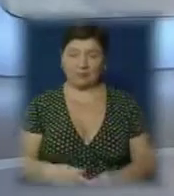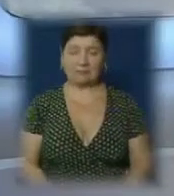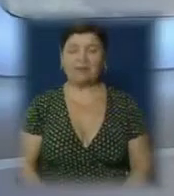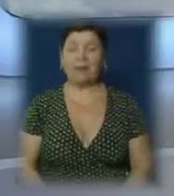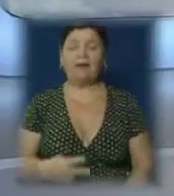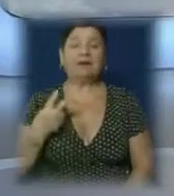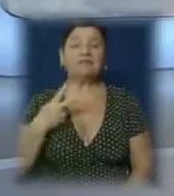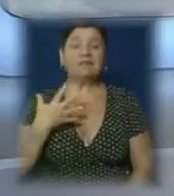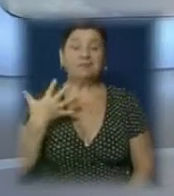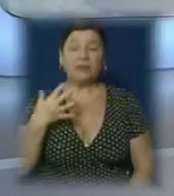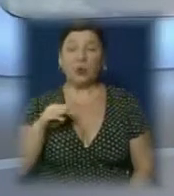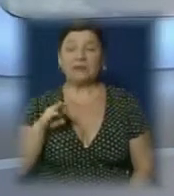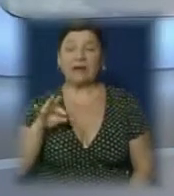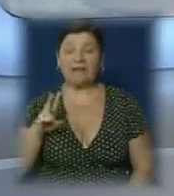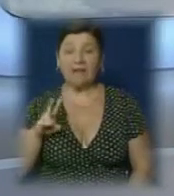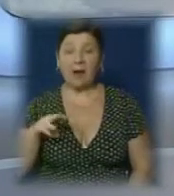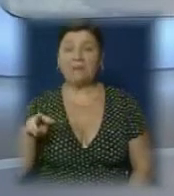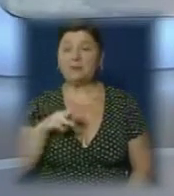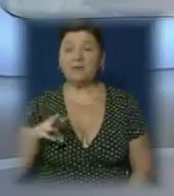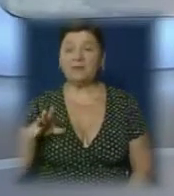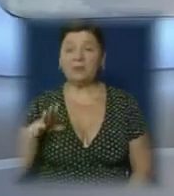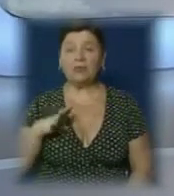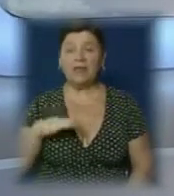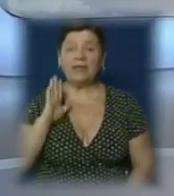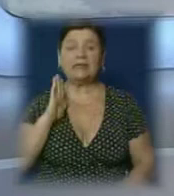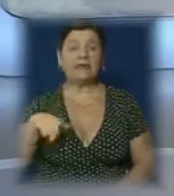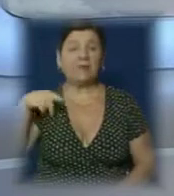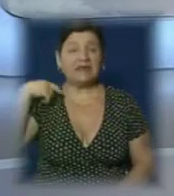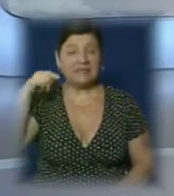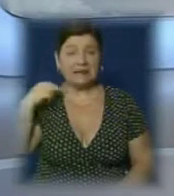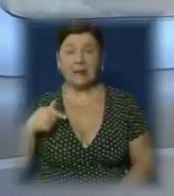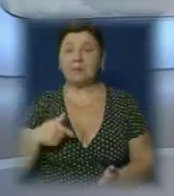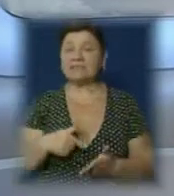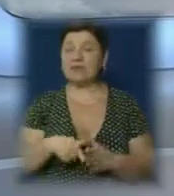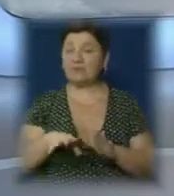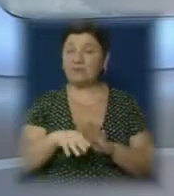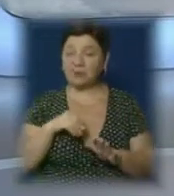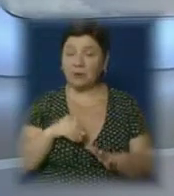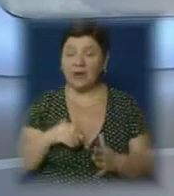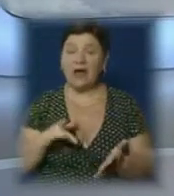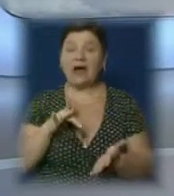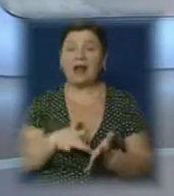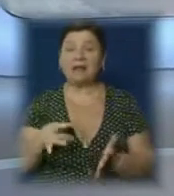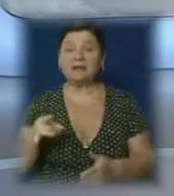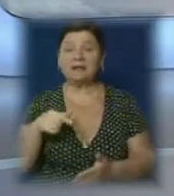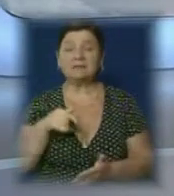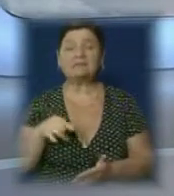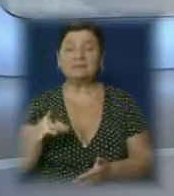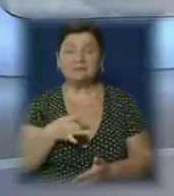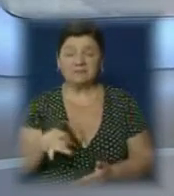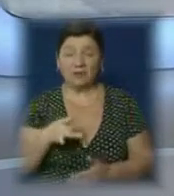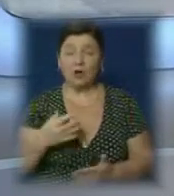25 травня на Міжгірщині відбулися не тільки президентські, й місцеві вибори. Мешканці райцентру обирали нового